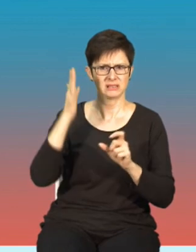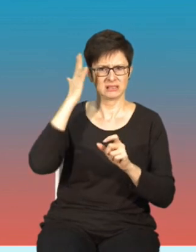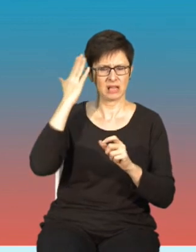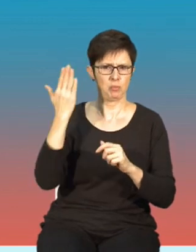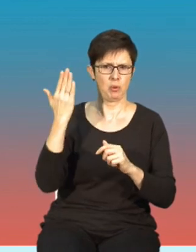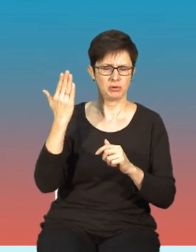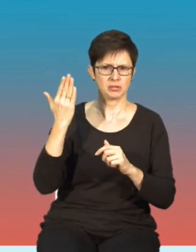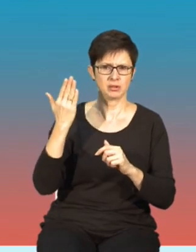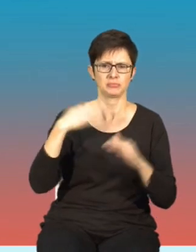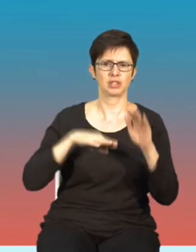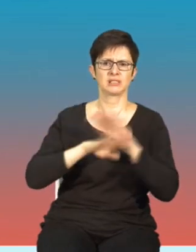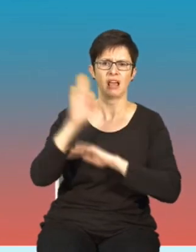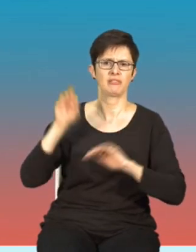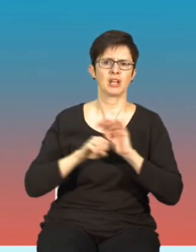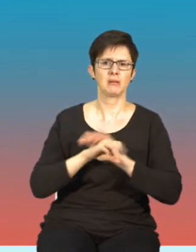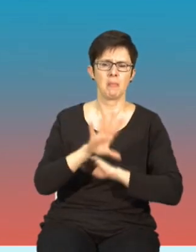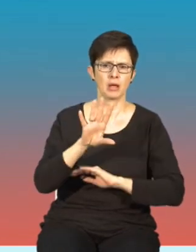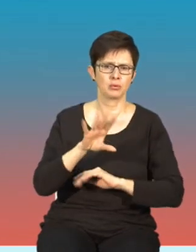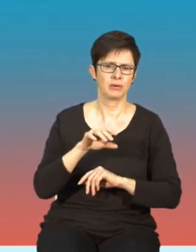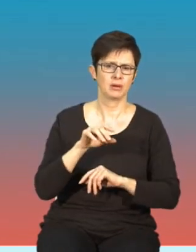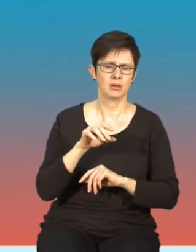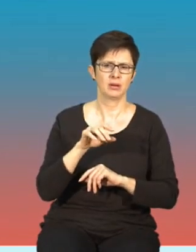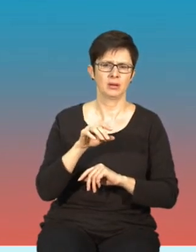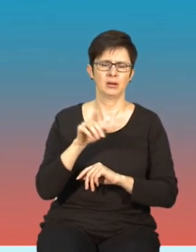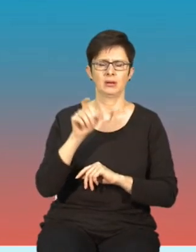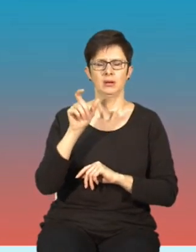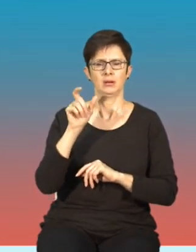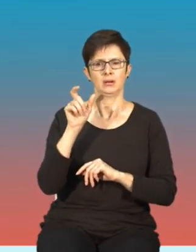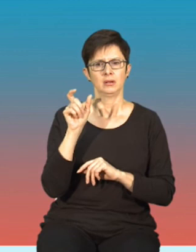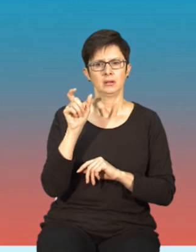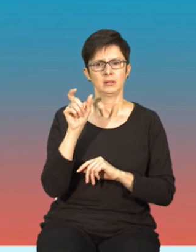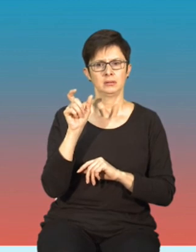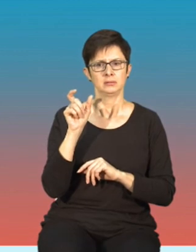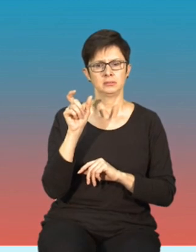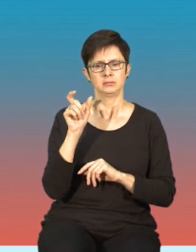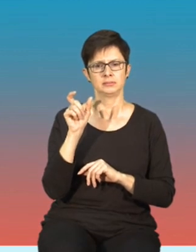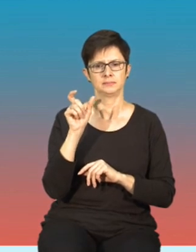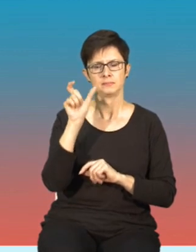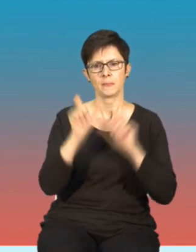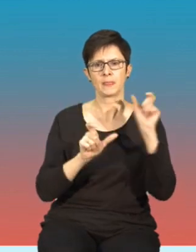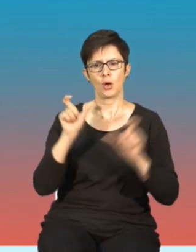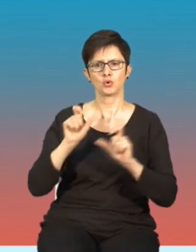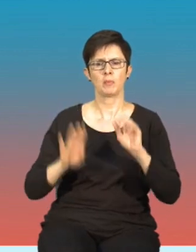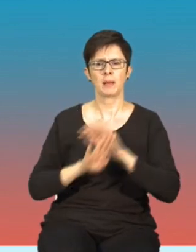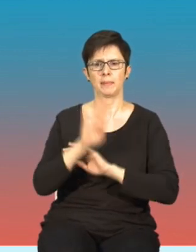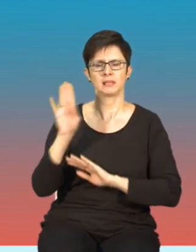przedstawicieli mediów, czy też osób reprezentujących